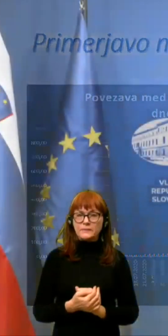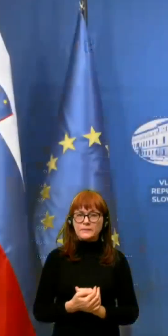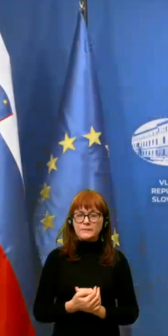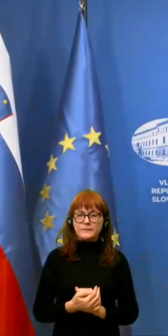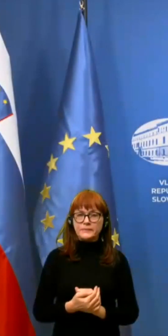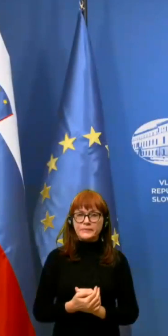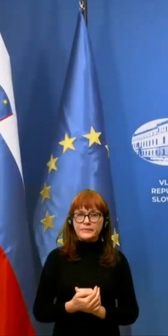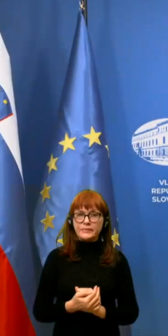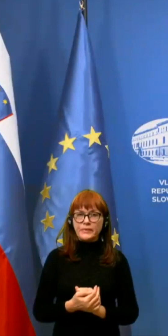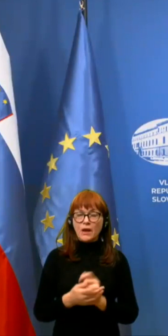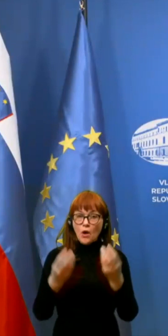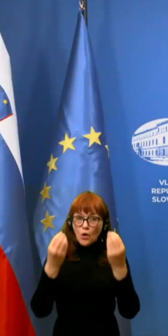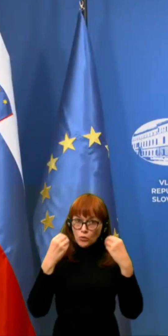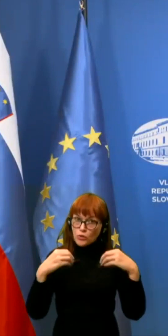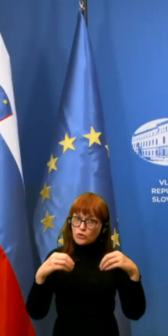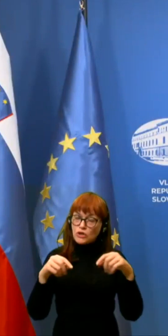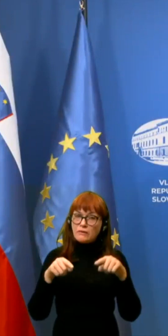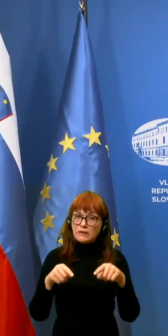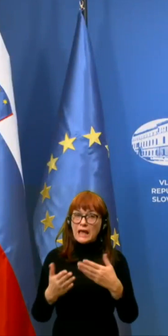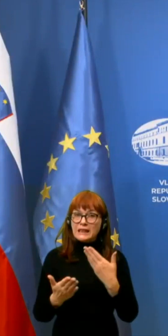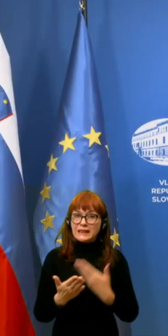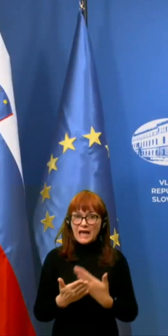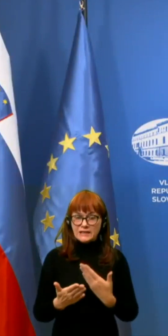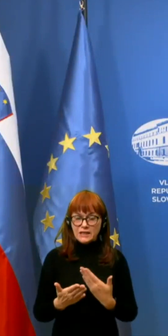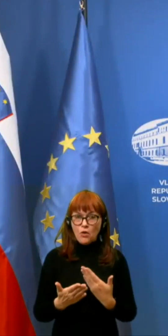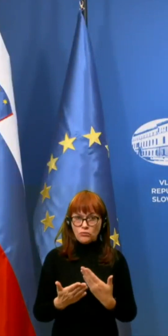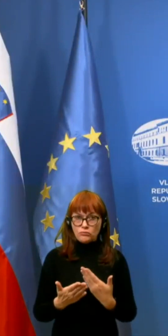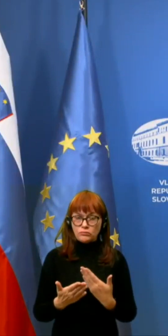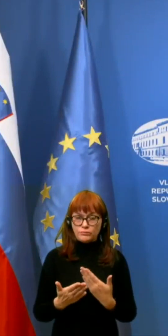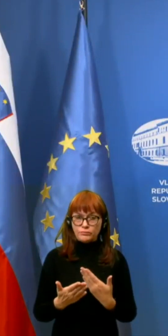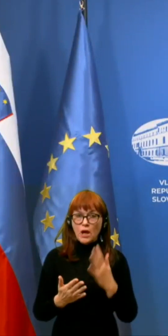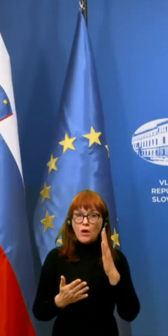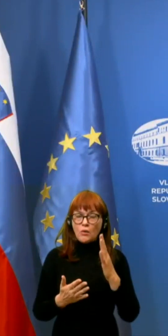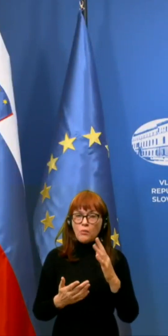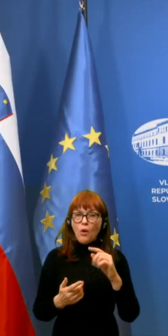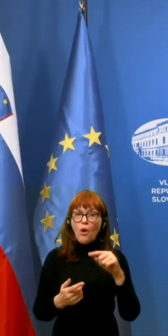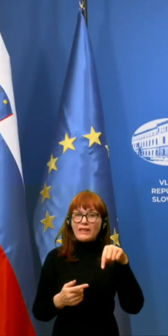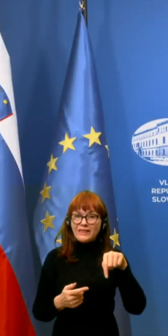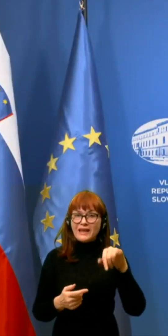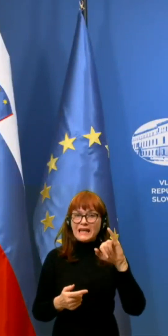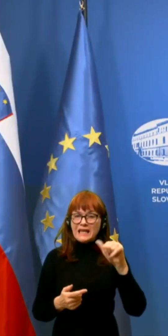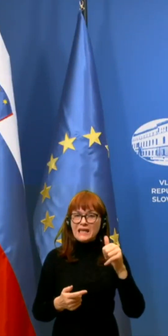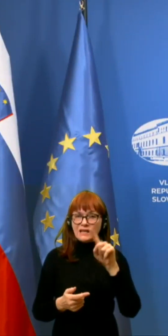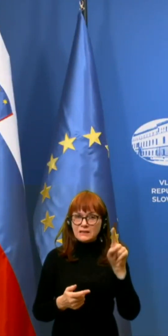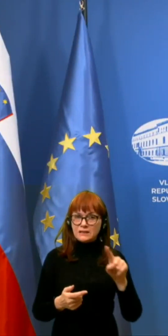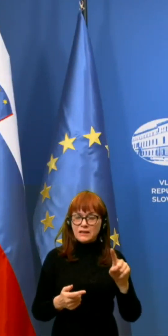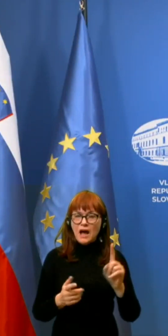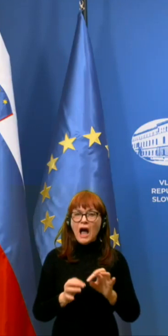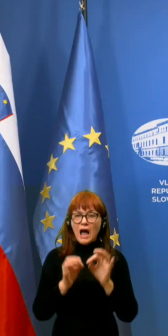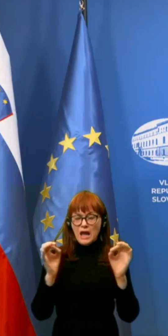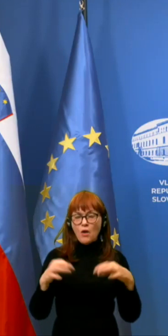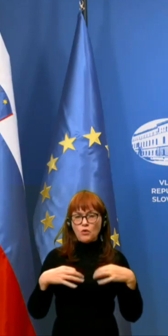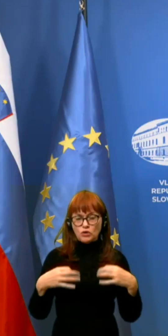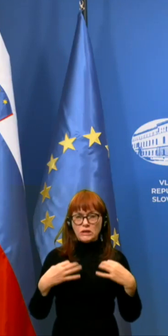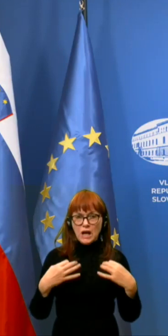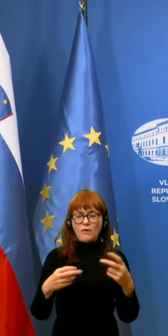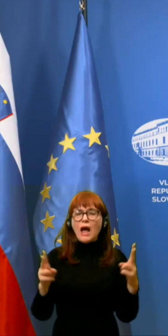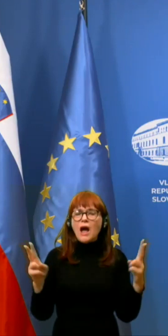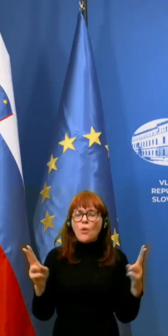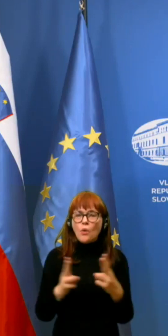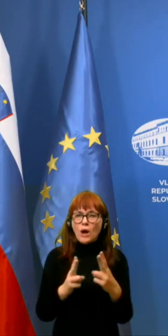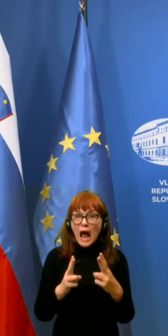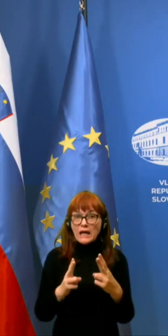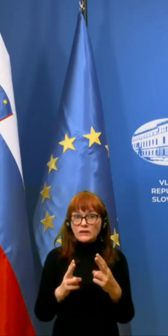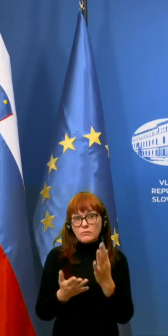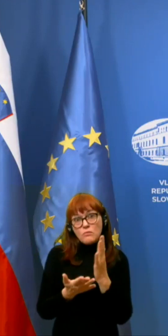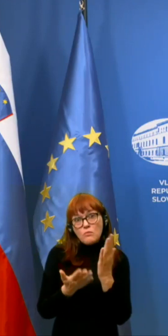Ob upoštevanju teh dejstev bo Nacionalni inštitut za javno zdravje, v kratkem, če